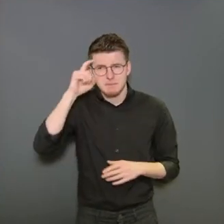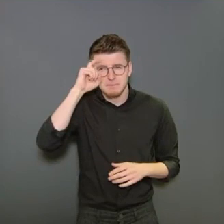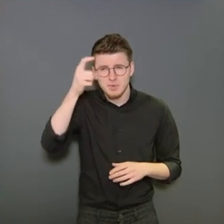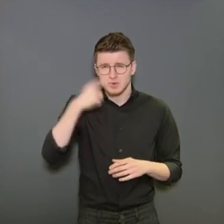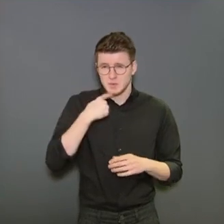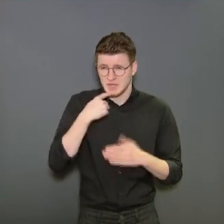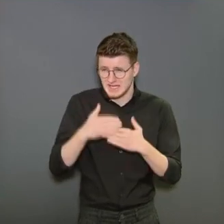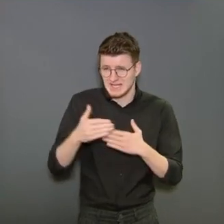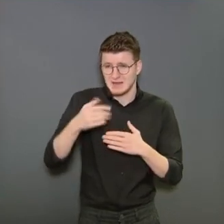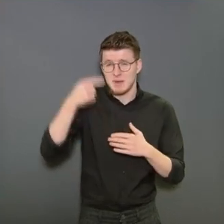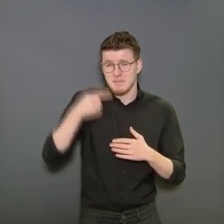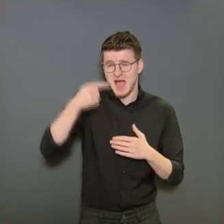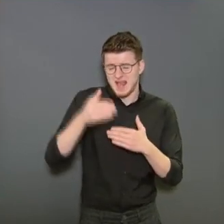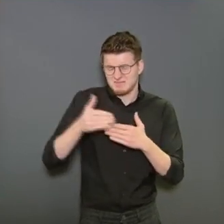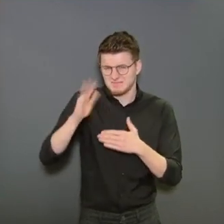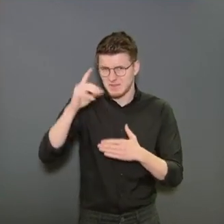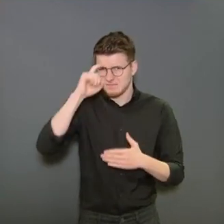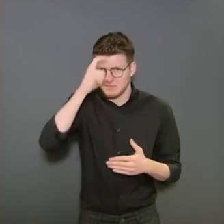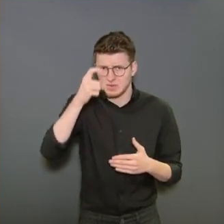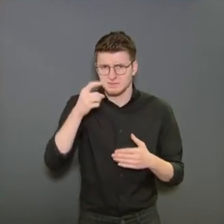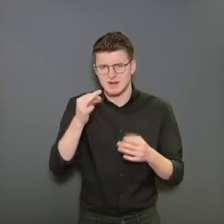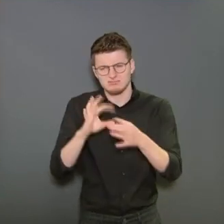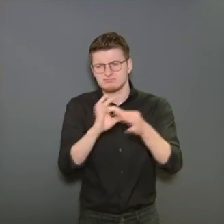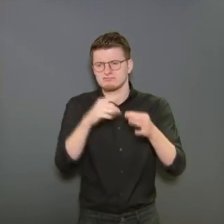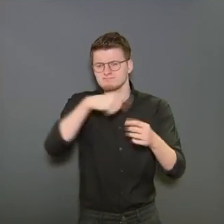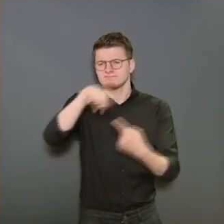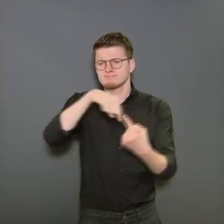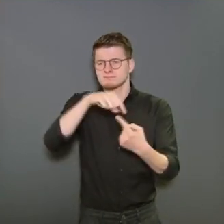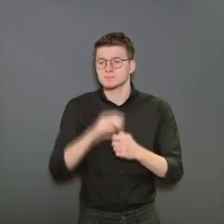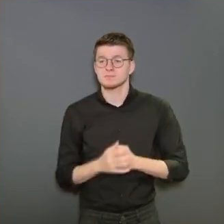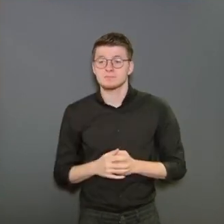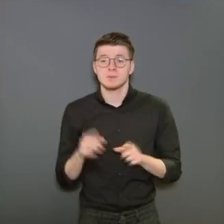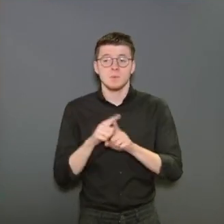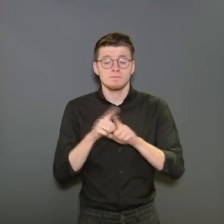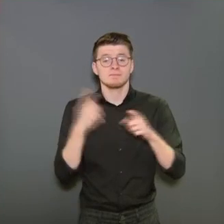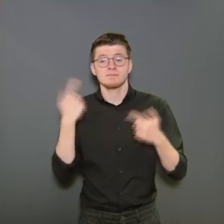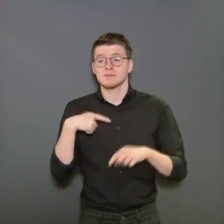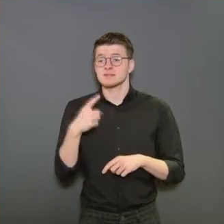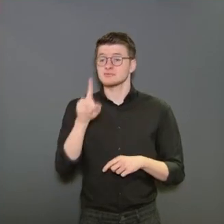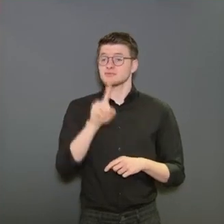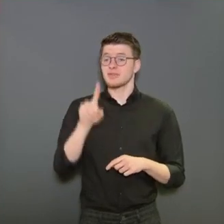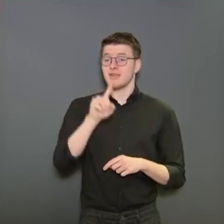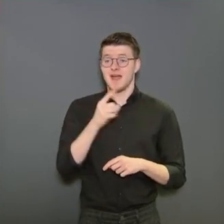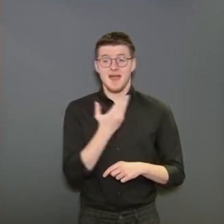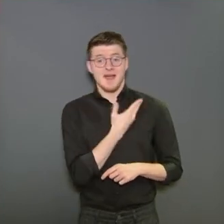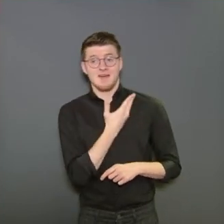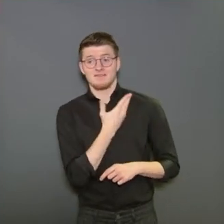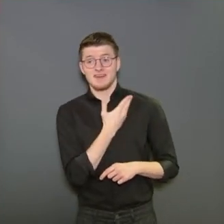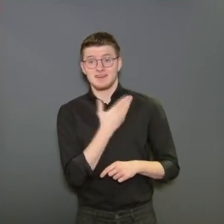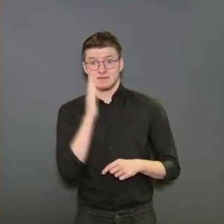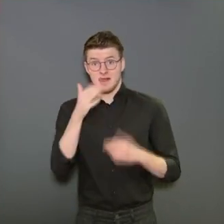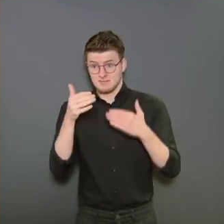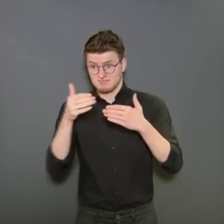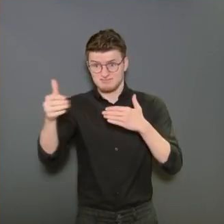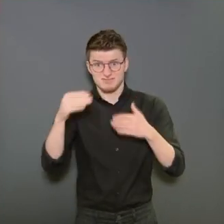-devant de journées, de semaines, voire de mois difficiles. Et dès dimanche, nos soirées vont à